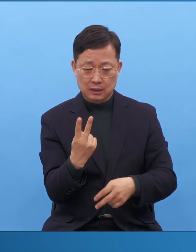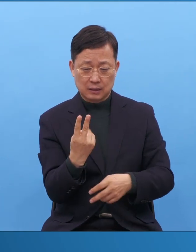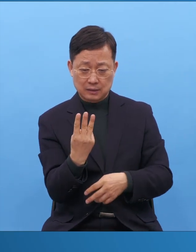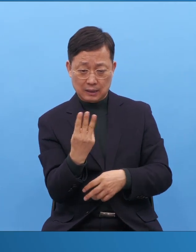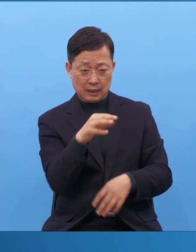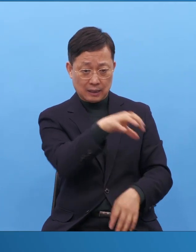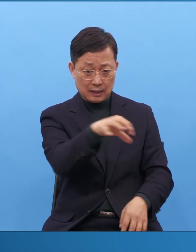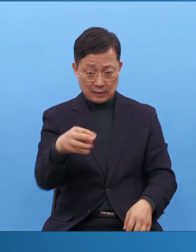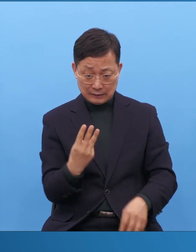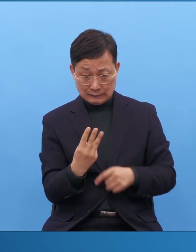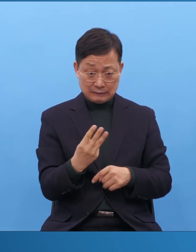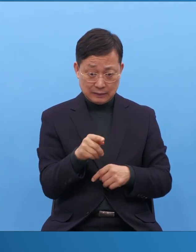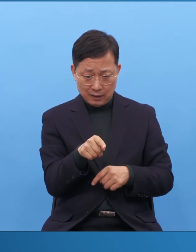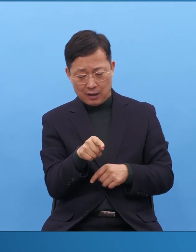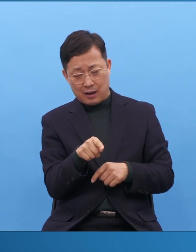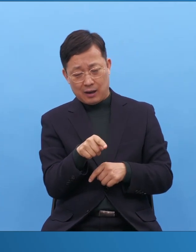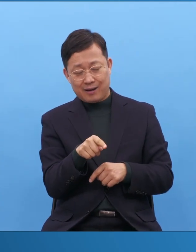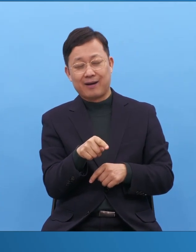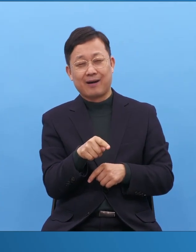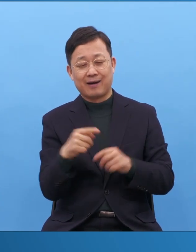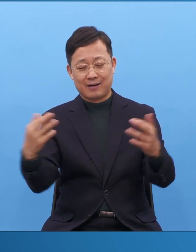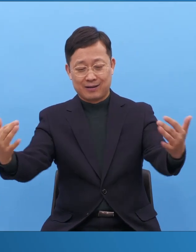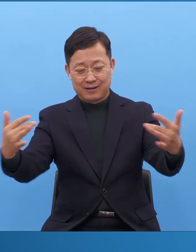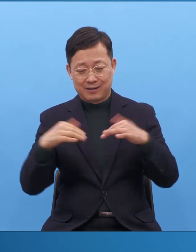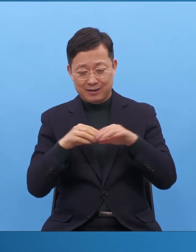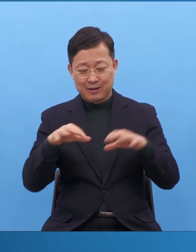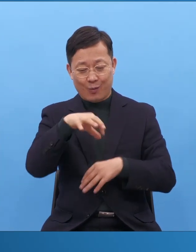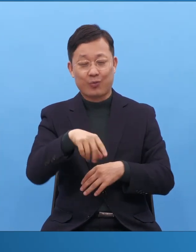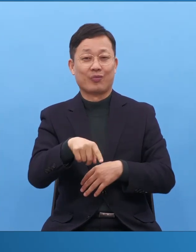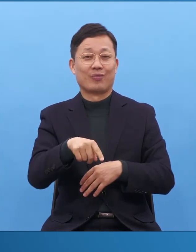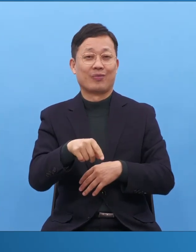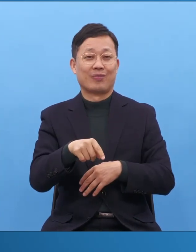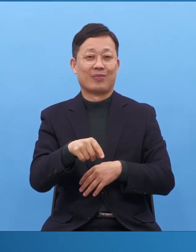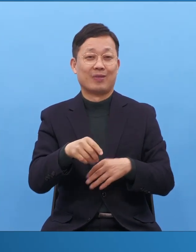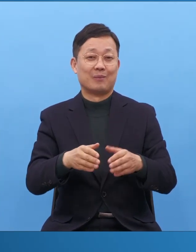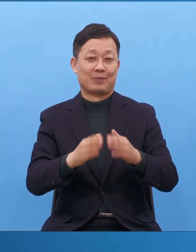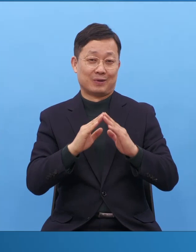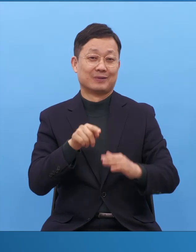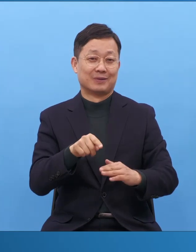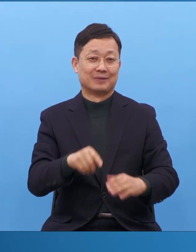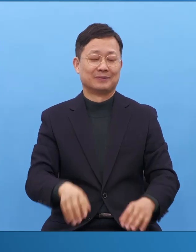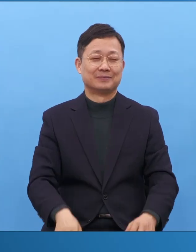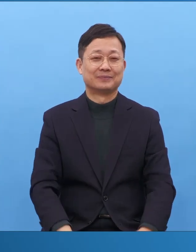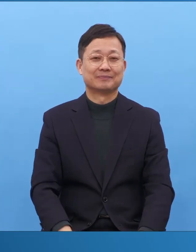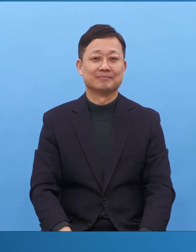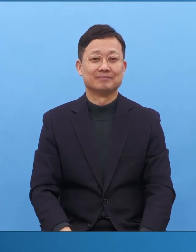이것을 여러분들이 잘 만들어야 됩니다. 그리고 사람인들을 특히 기억해야 될 것은